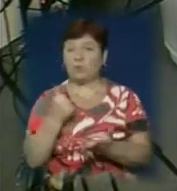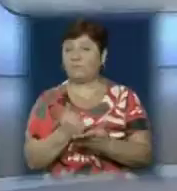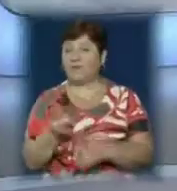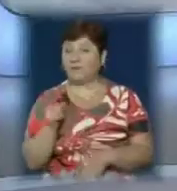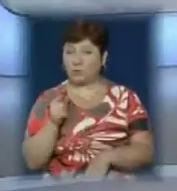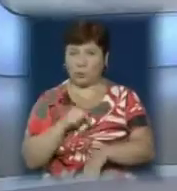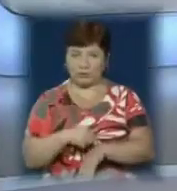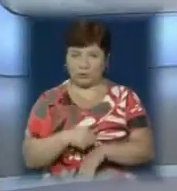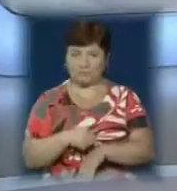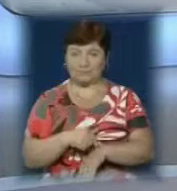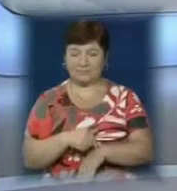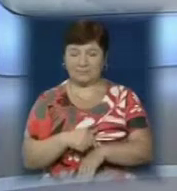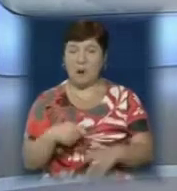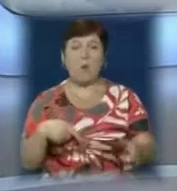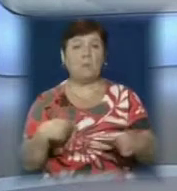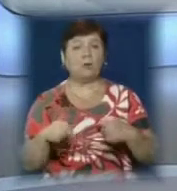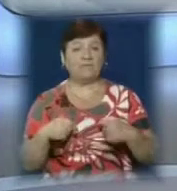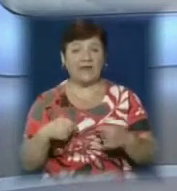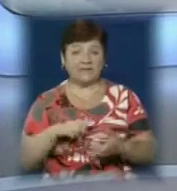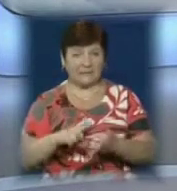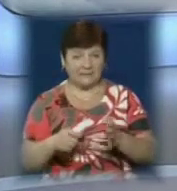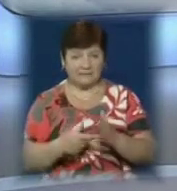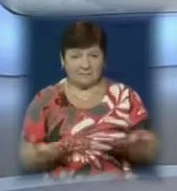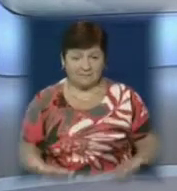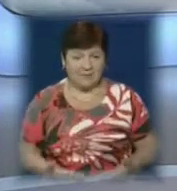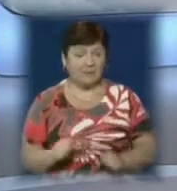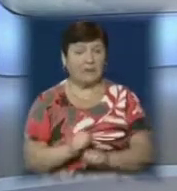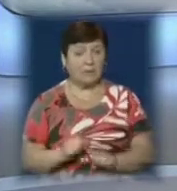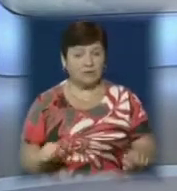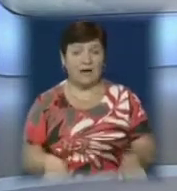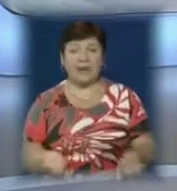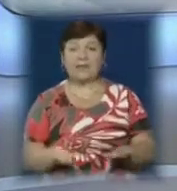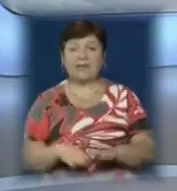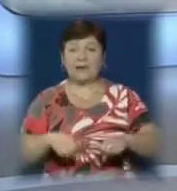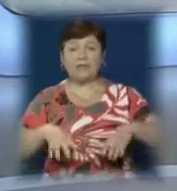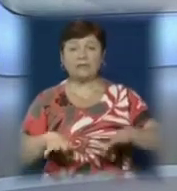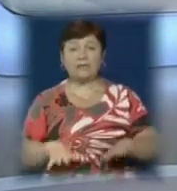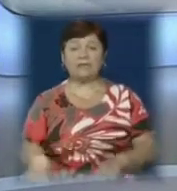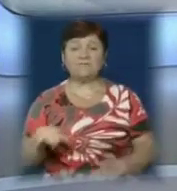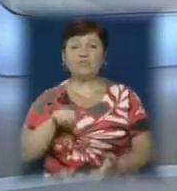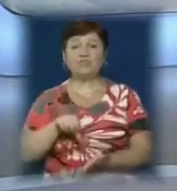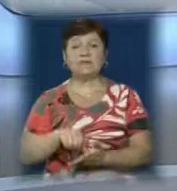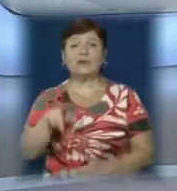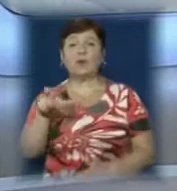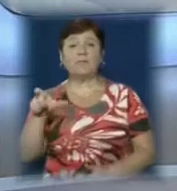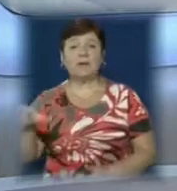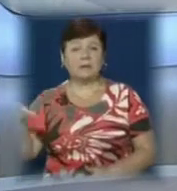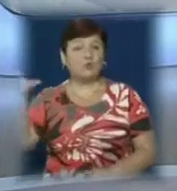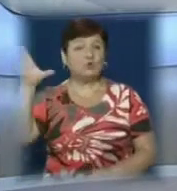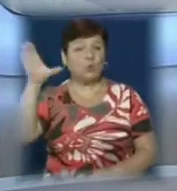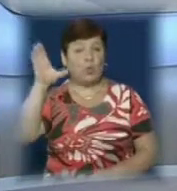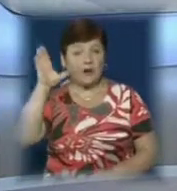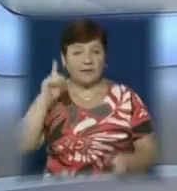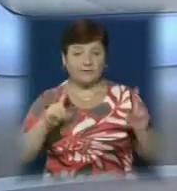годину. Продавати комунальну власність Ужгорода не можна. Так одностайно вирішили всі учасники громадських слухань, які